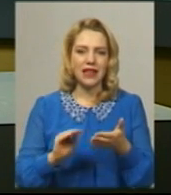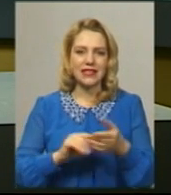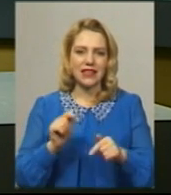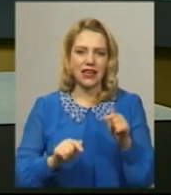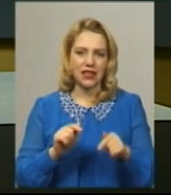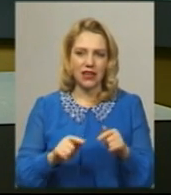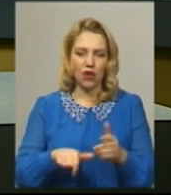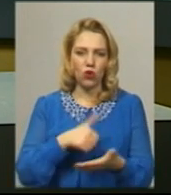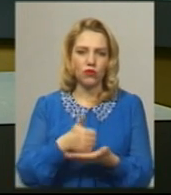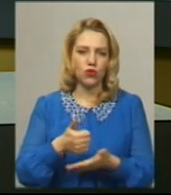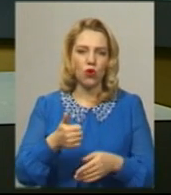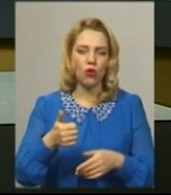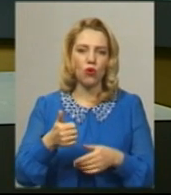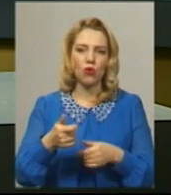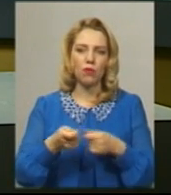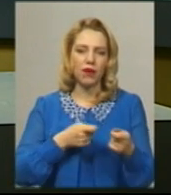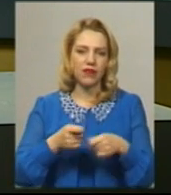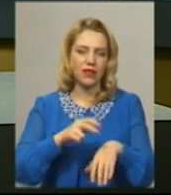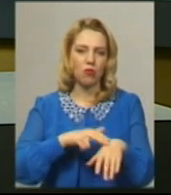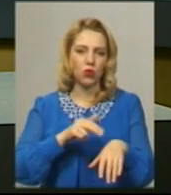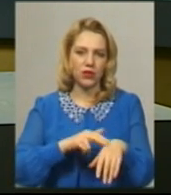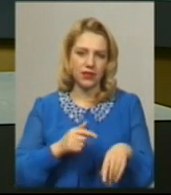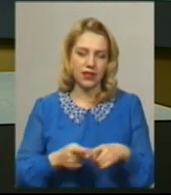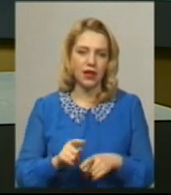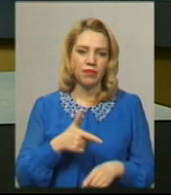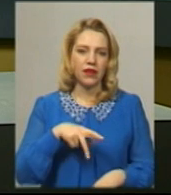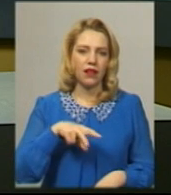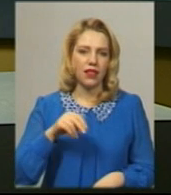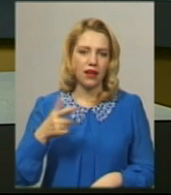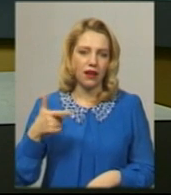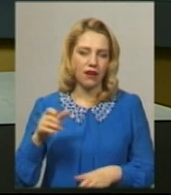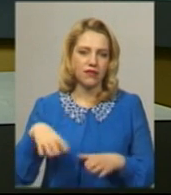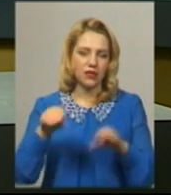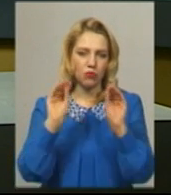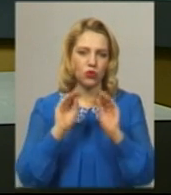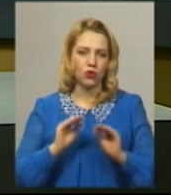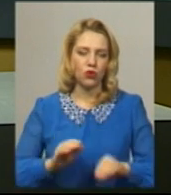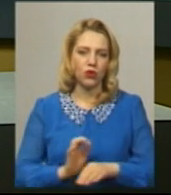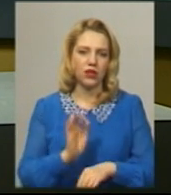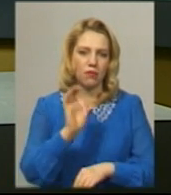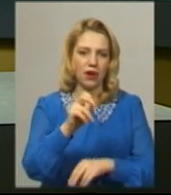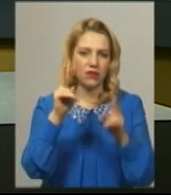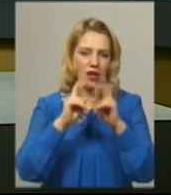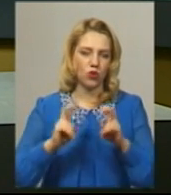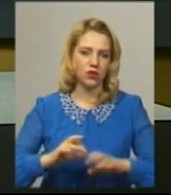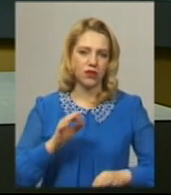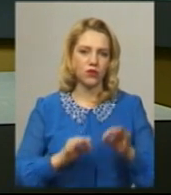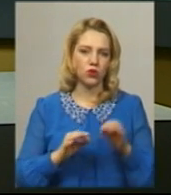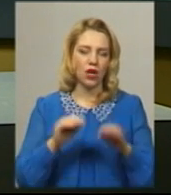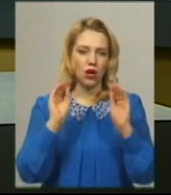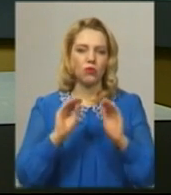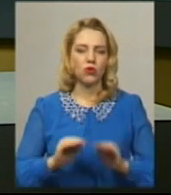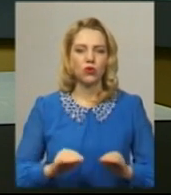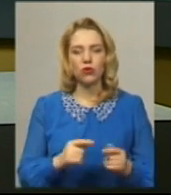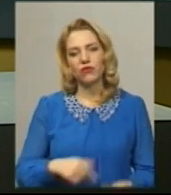головного управління Нацполіції області Інна Глега. За її словами, всі протоколи направлені на розгляд до суду. Протоколи складені